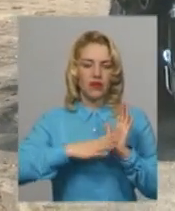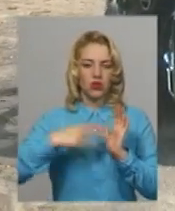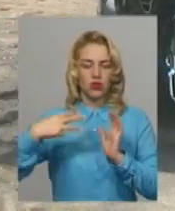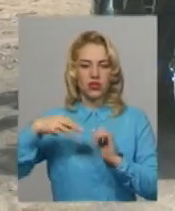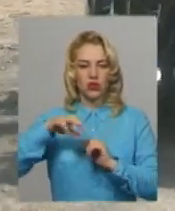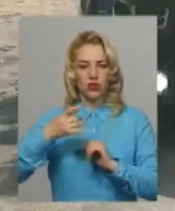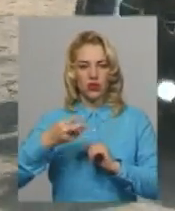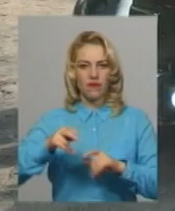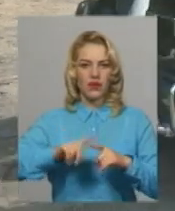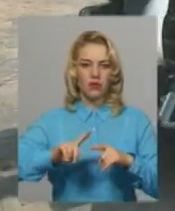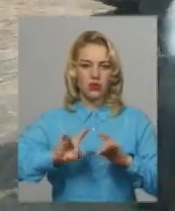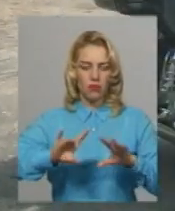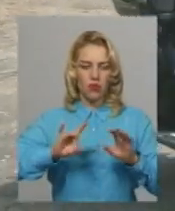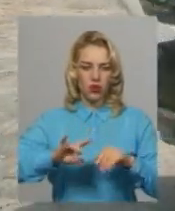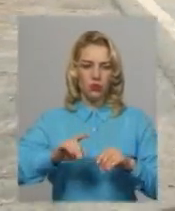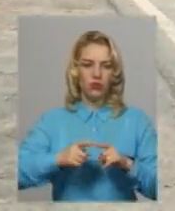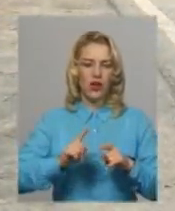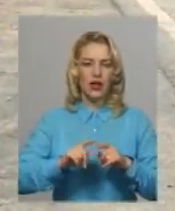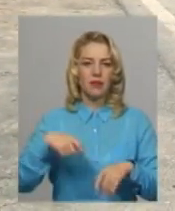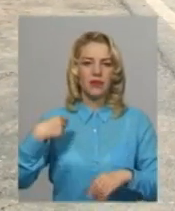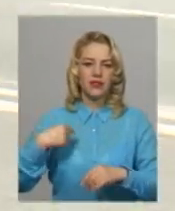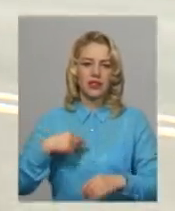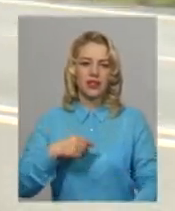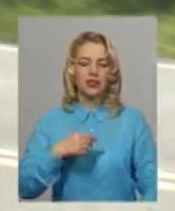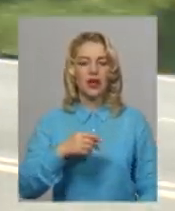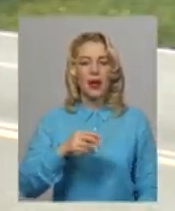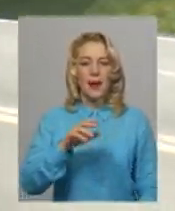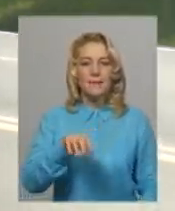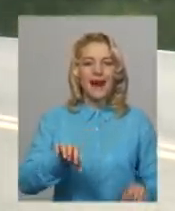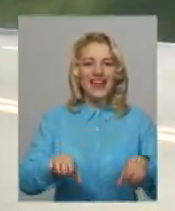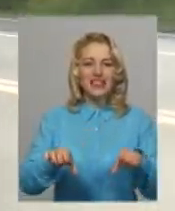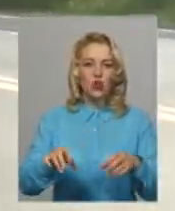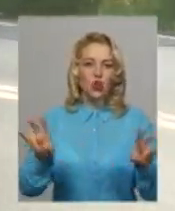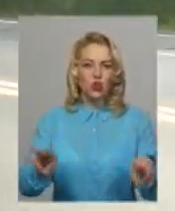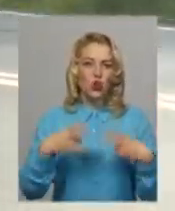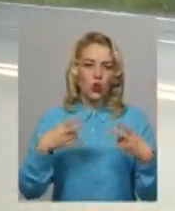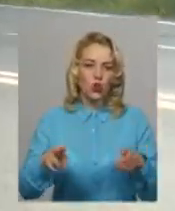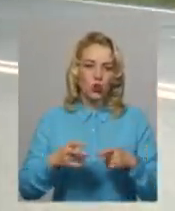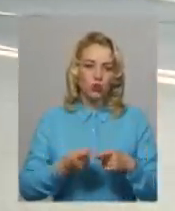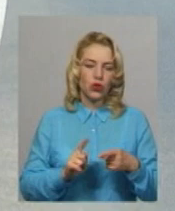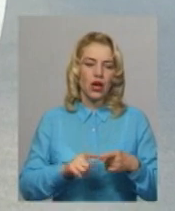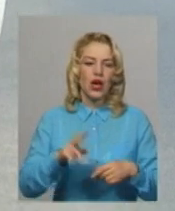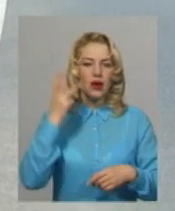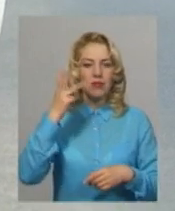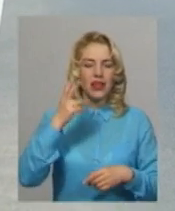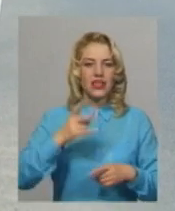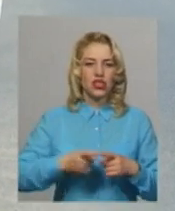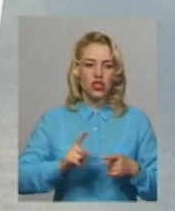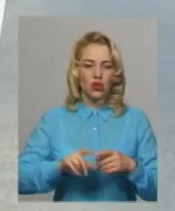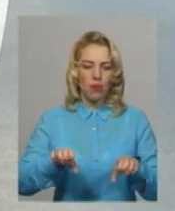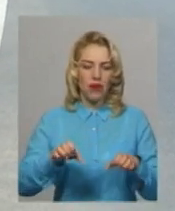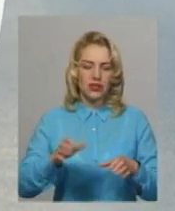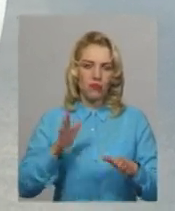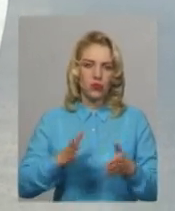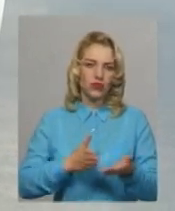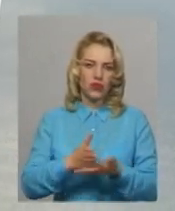Про це повідомляє віце-президент байкерського клубу Hot Hits MFC Фадим Жуковський. Хмельничину байкерші відвідають